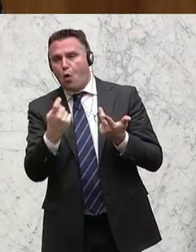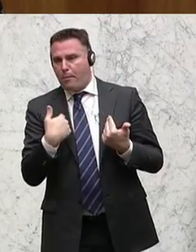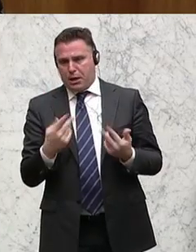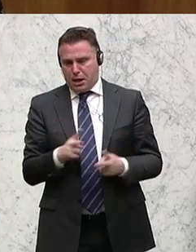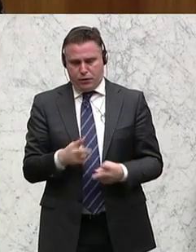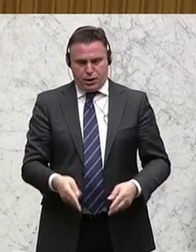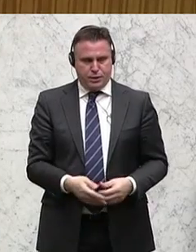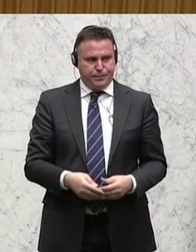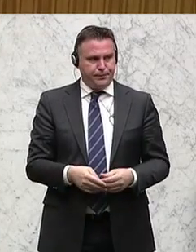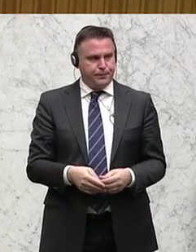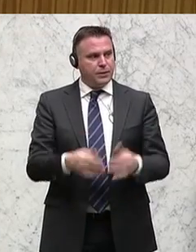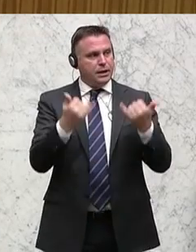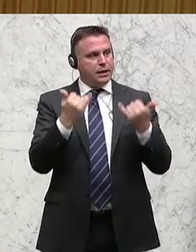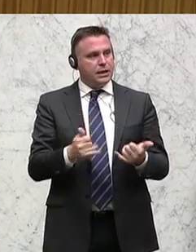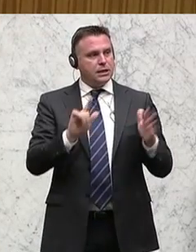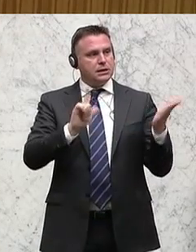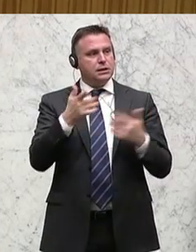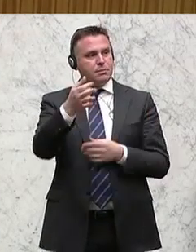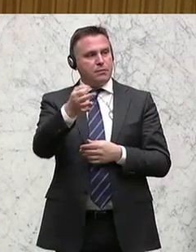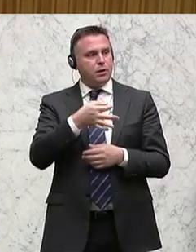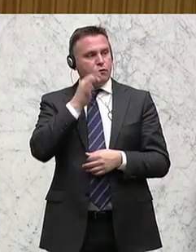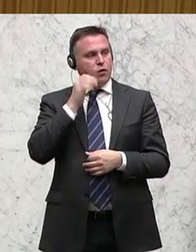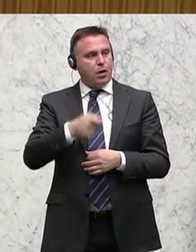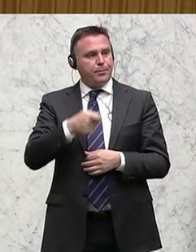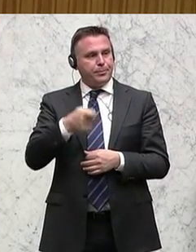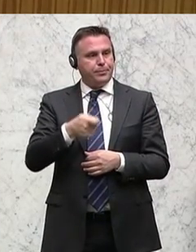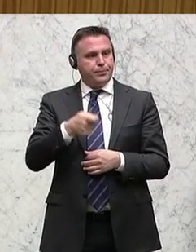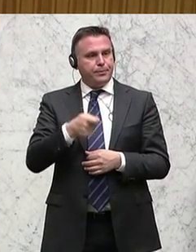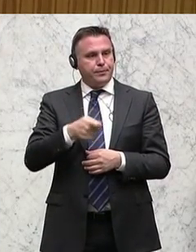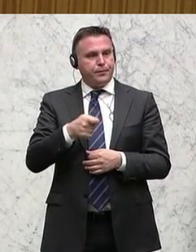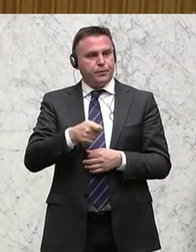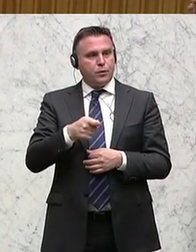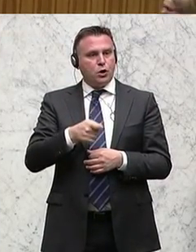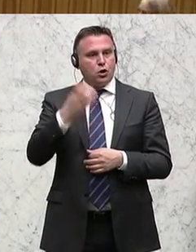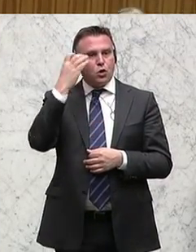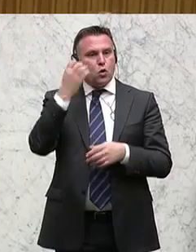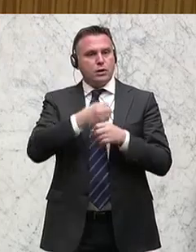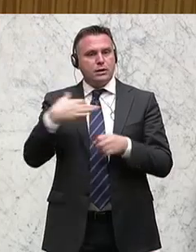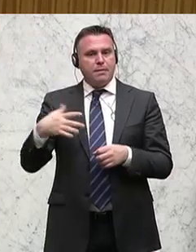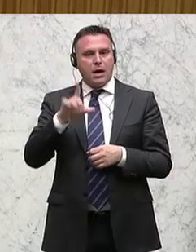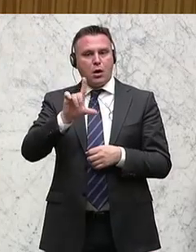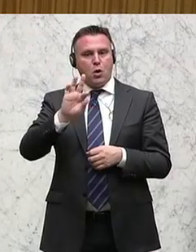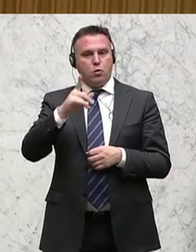Damit gelangen wir zur siebten Anfrage, Frau Abgeordnete Ulrike Königsberg-Hüttwig.